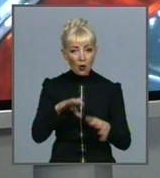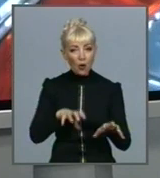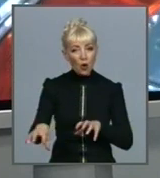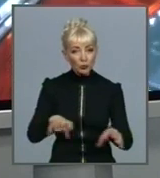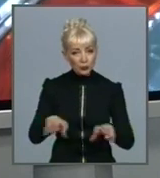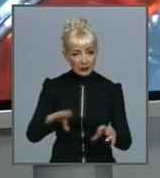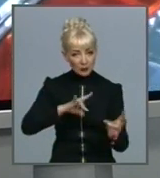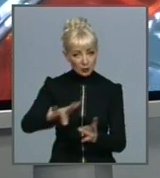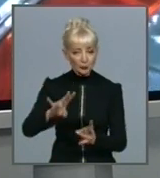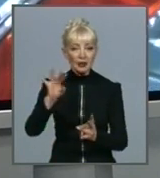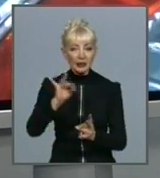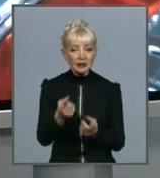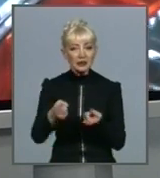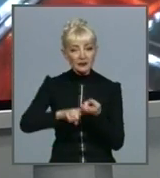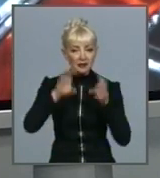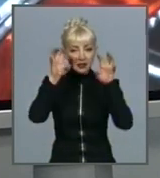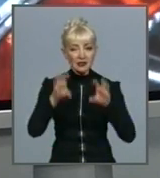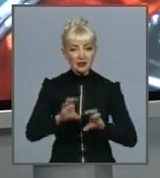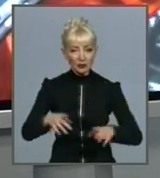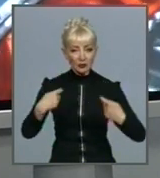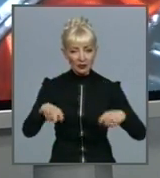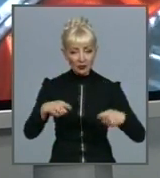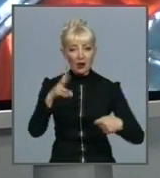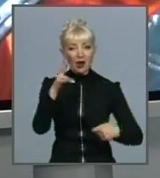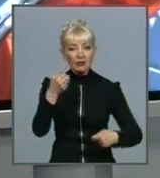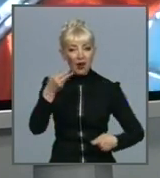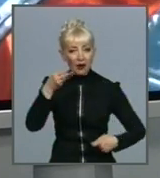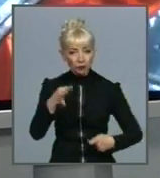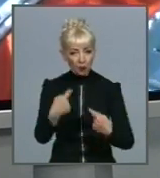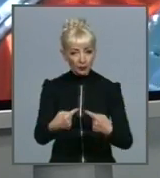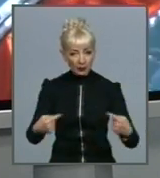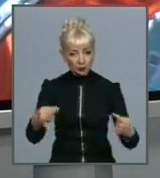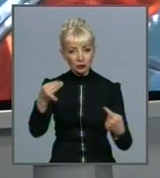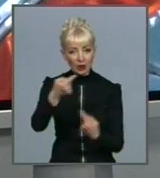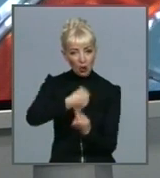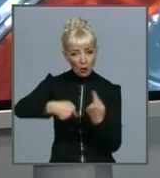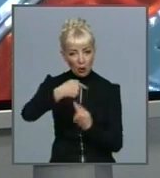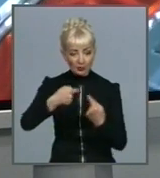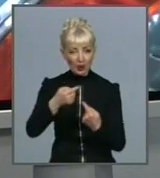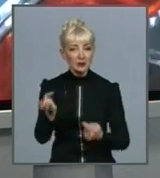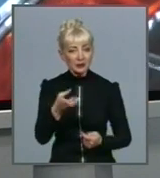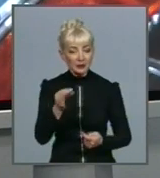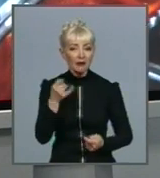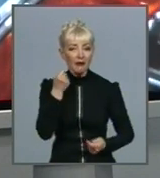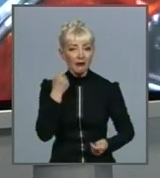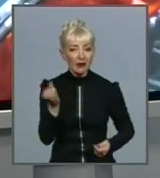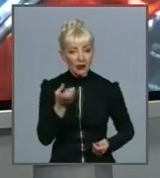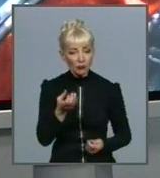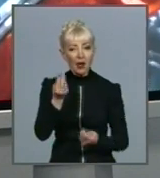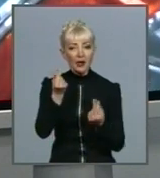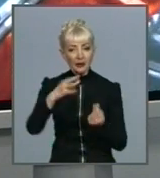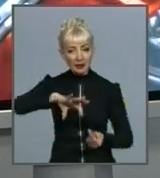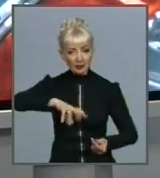пов'язані з незаконною торгівлею нафтопродуктами, виробництвом і обігом спирту і алкогольних напоїв, гральним бізнесом, охороною довкілля та